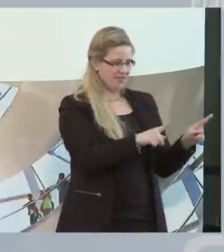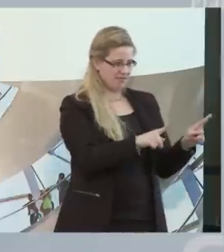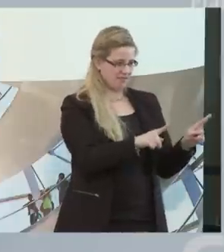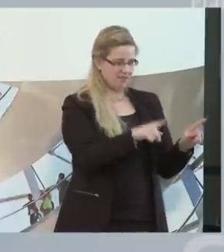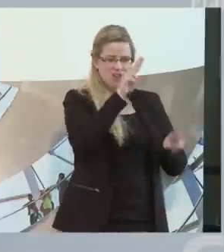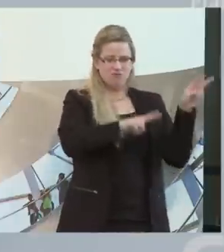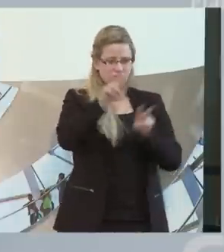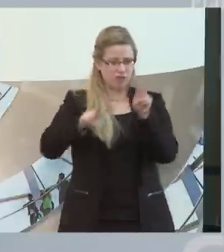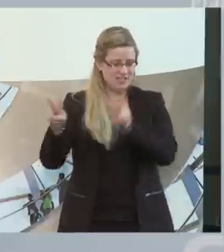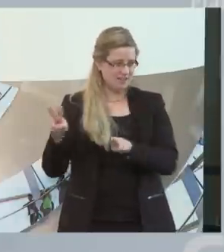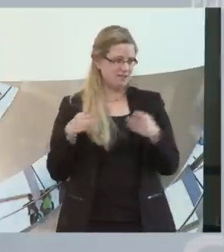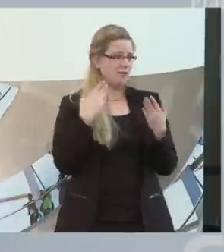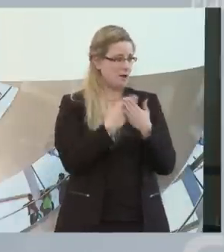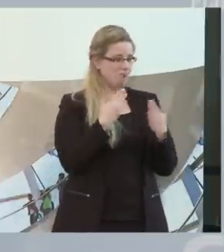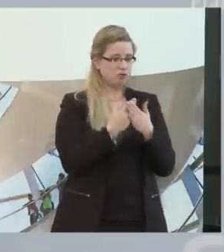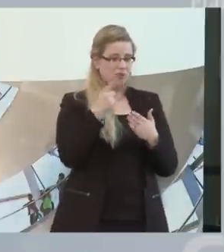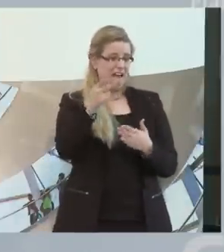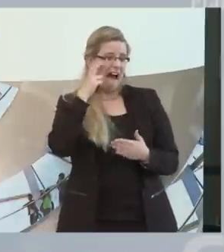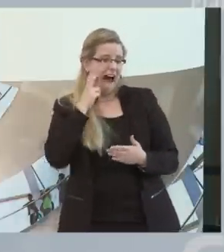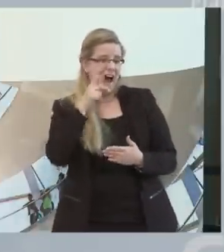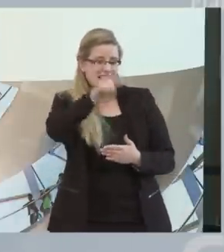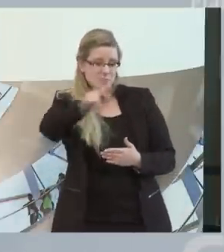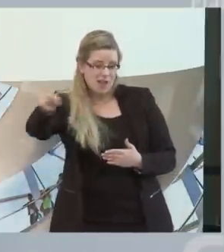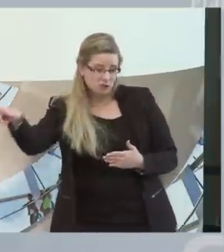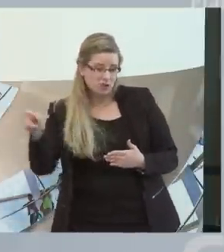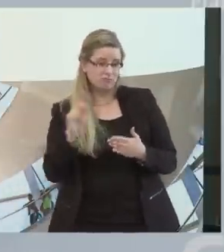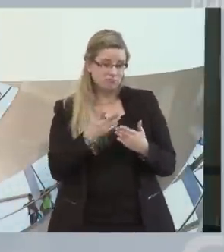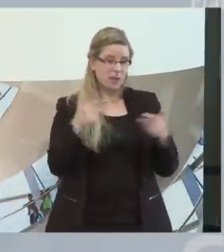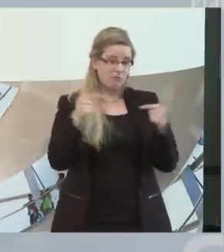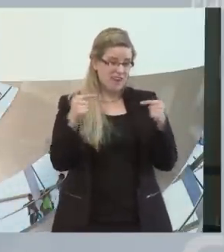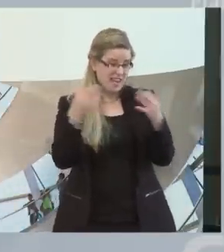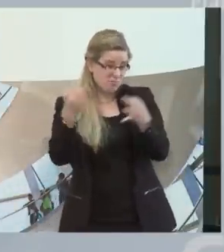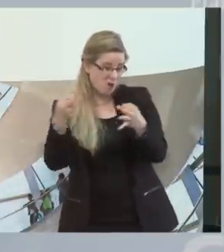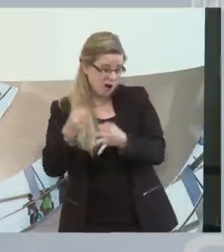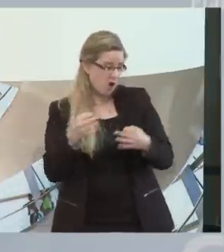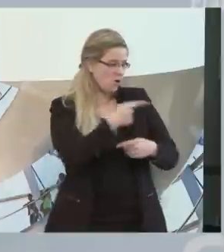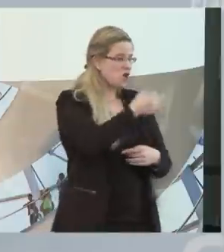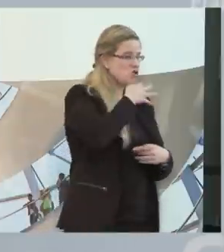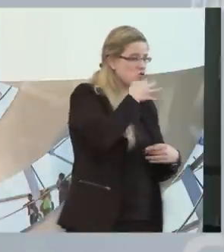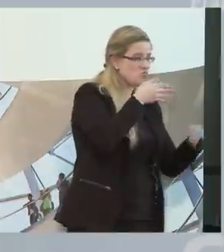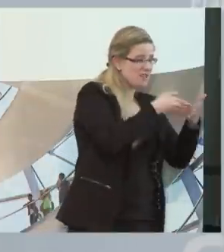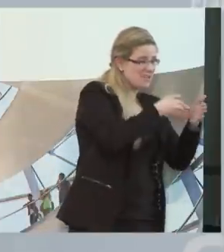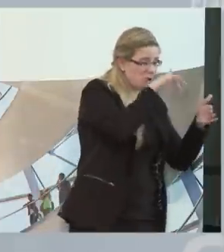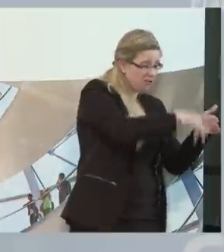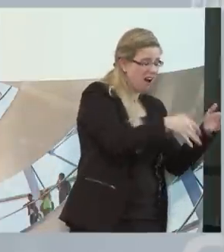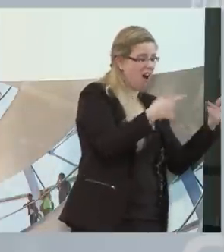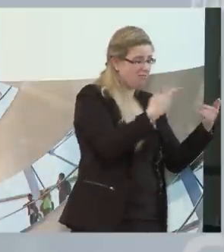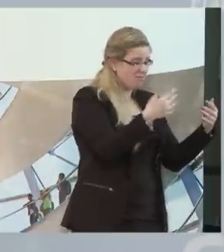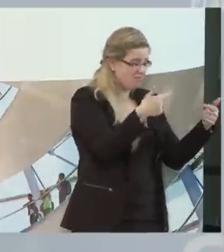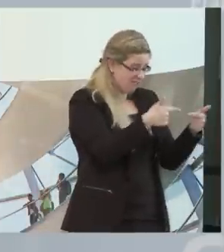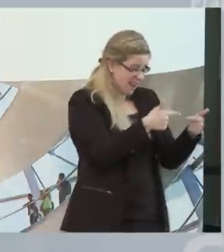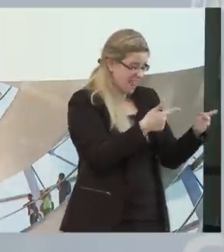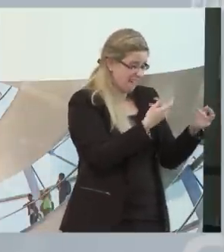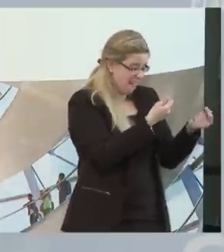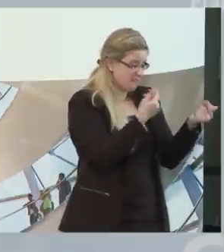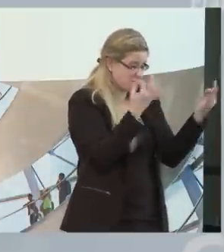Pflege eines jungen Menschen in Frage von Eingliederung. Und deswegen hat der Gesetzgeber, ich war ja damals als junger Bundestagsabgeordneter beteiligt,